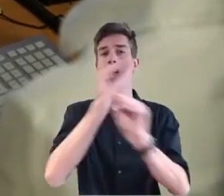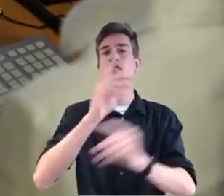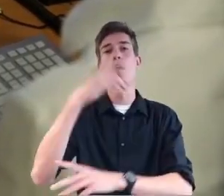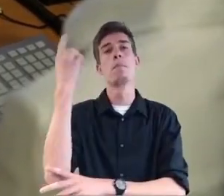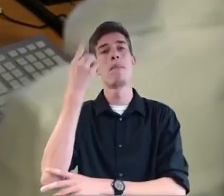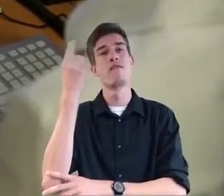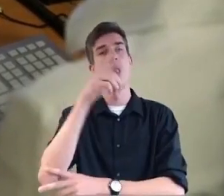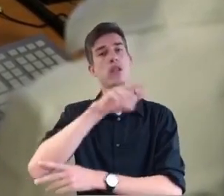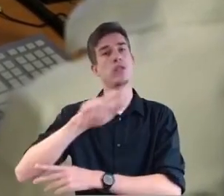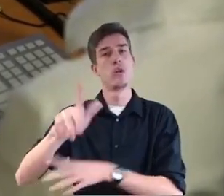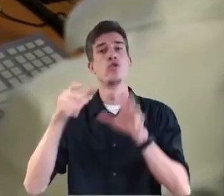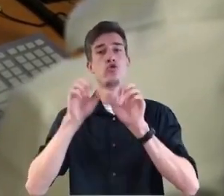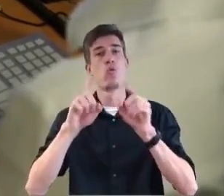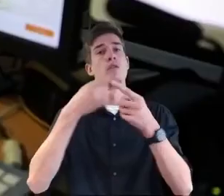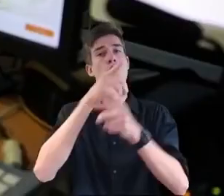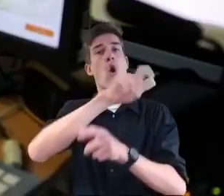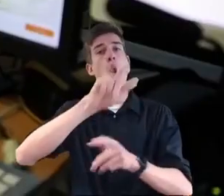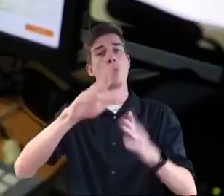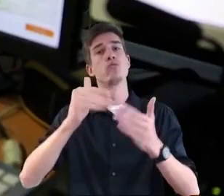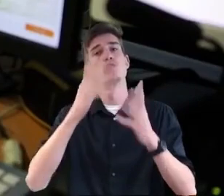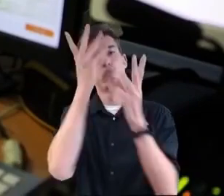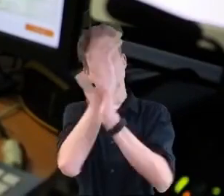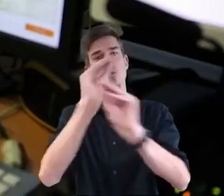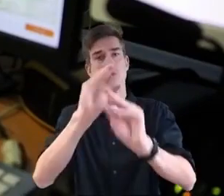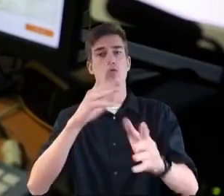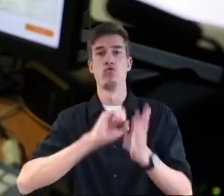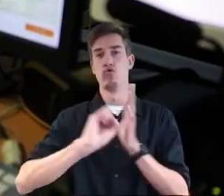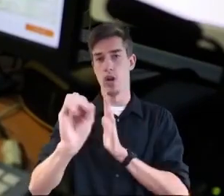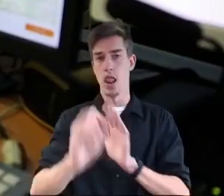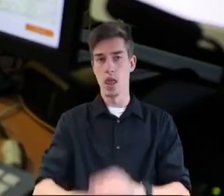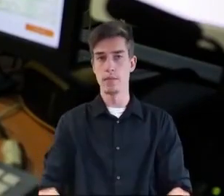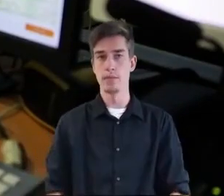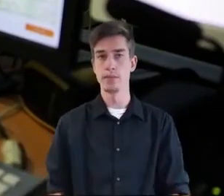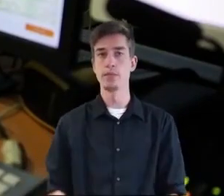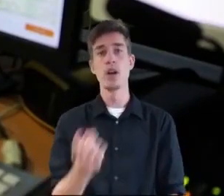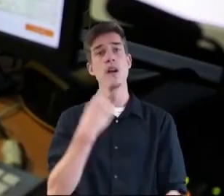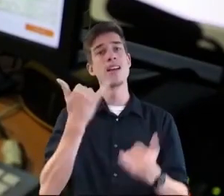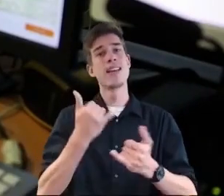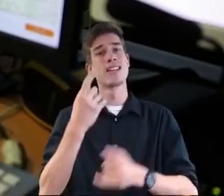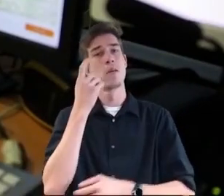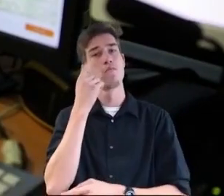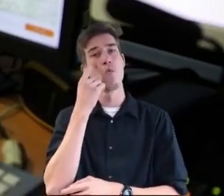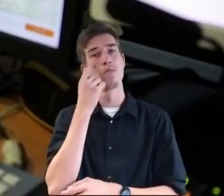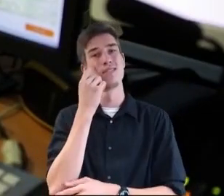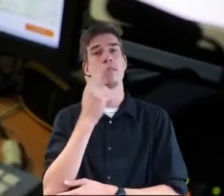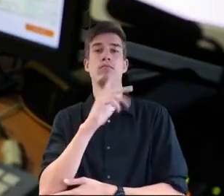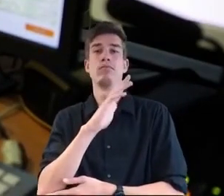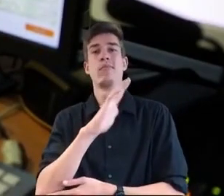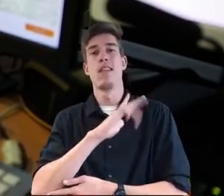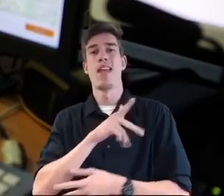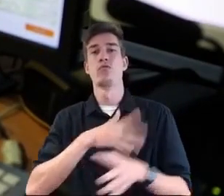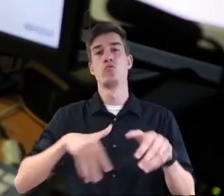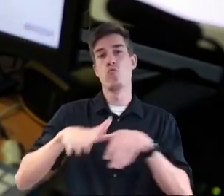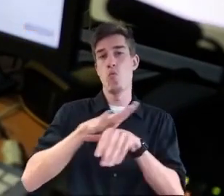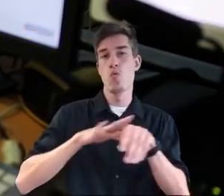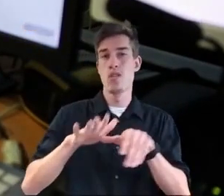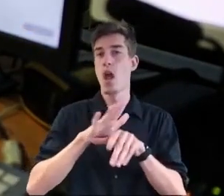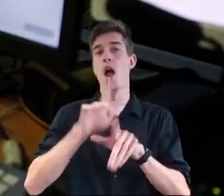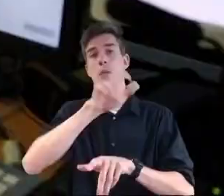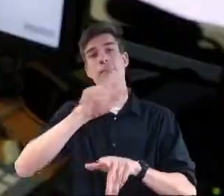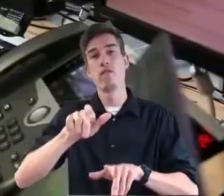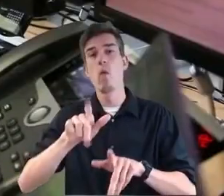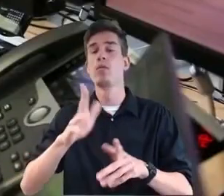schnellstmöglich erhalten. Wir befinden uns hier, wie gesagt, im Nationalen Lage- und Führungszentrum und dieses wurde im Jahr